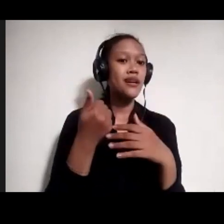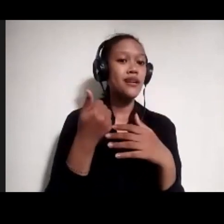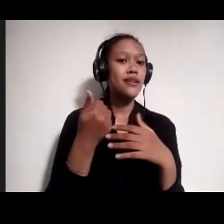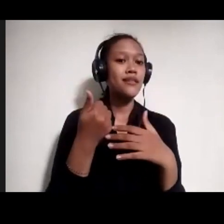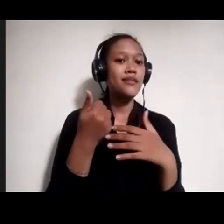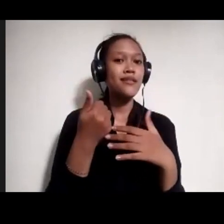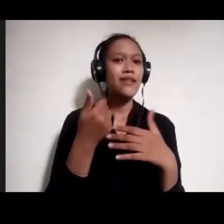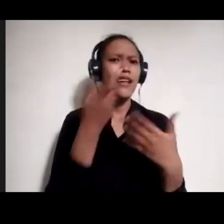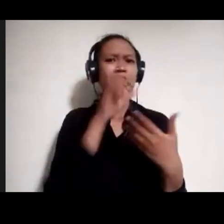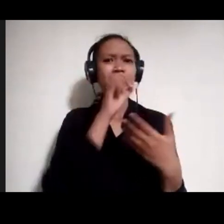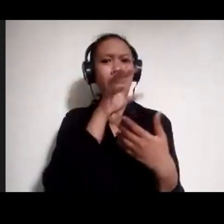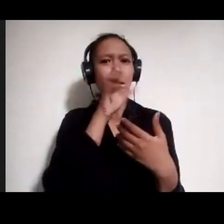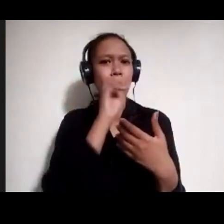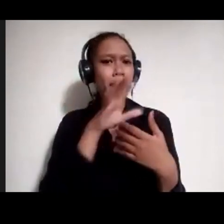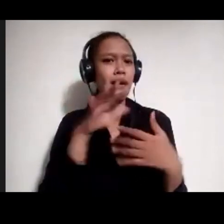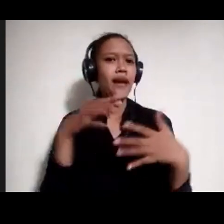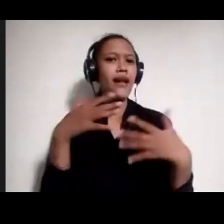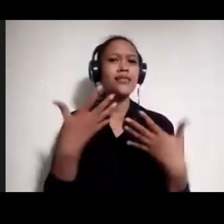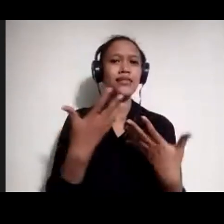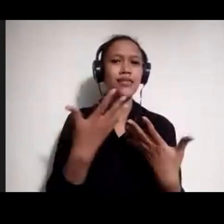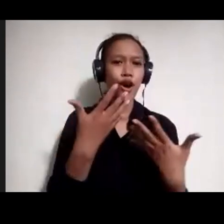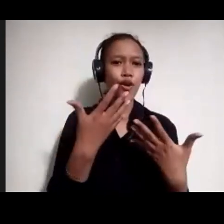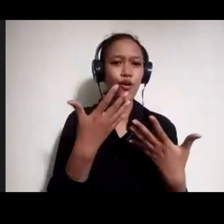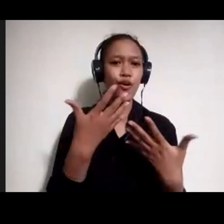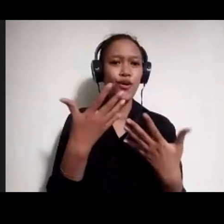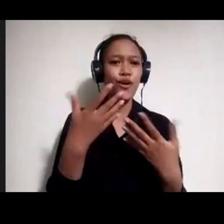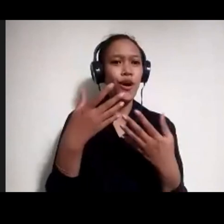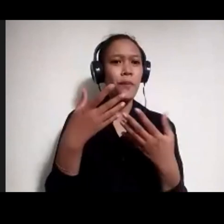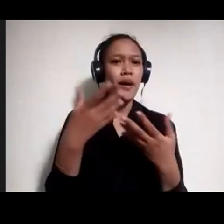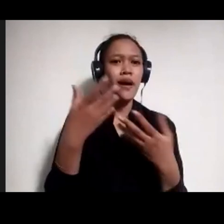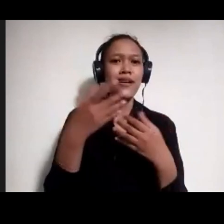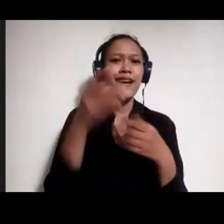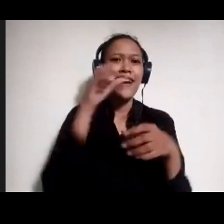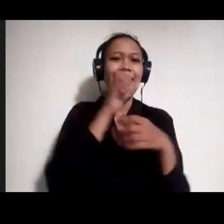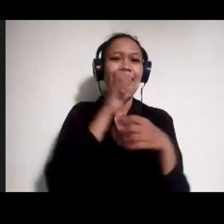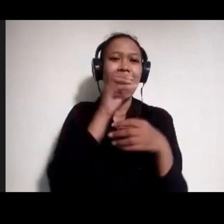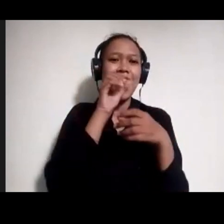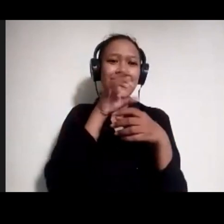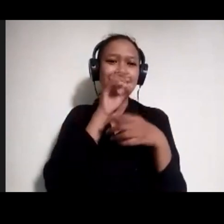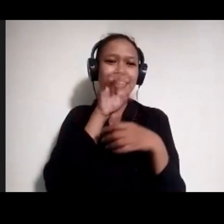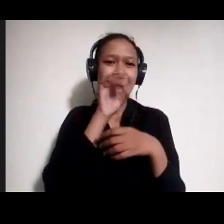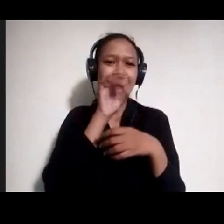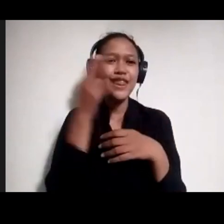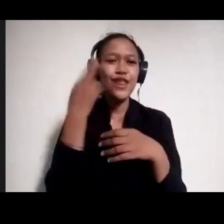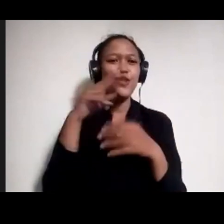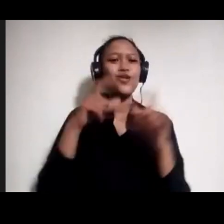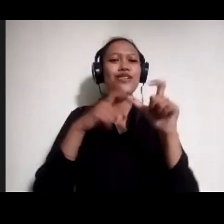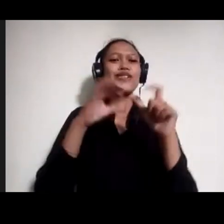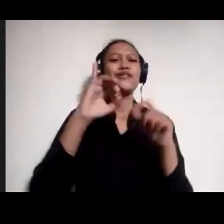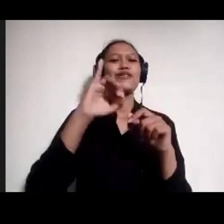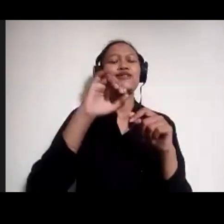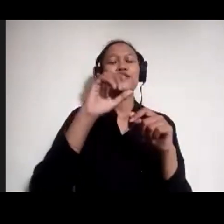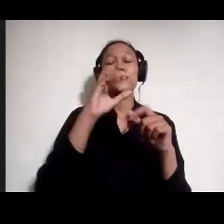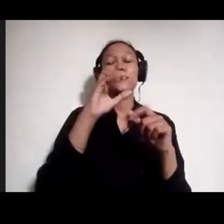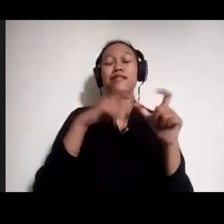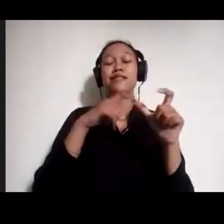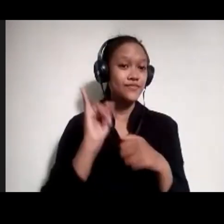tanggapan, atau mungkin sedikit petua-petua bagi kami di Solidar.id dengan adanya kelas ini, Mbak Harum.